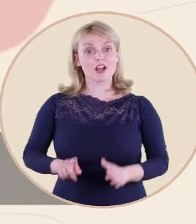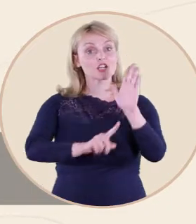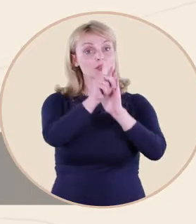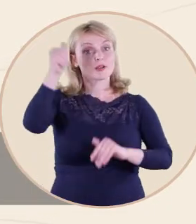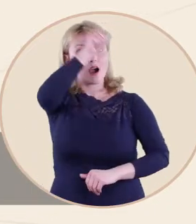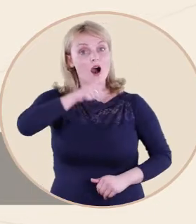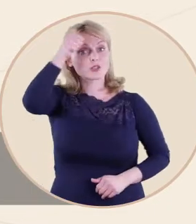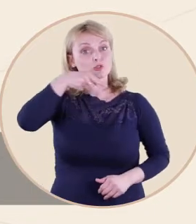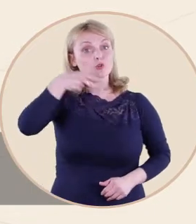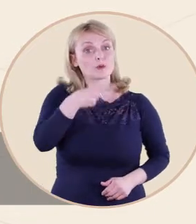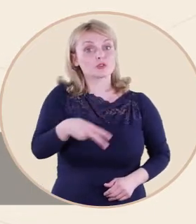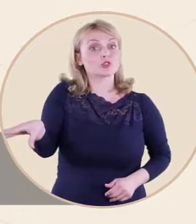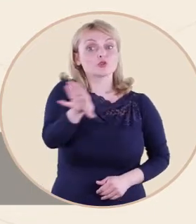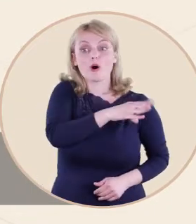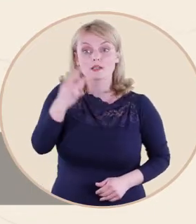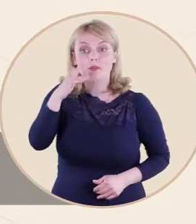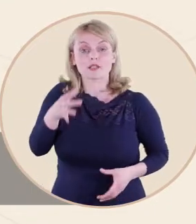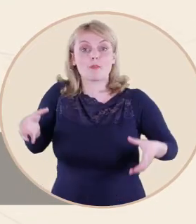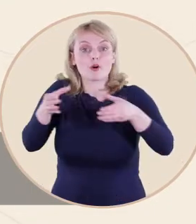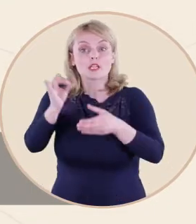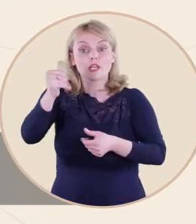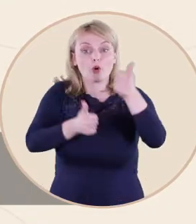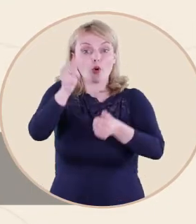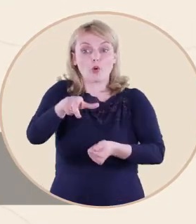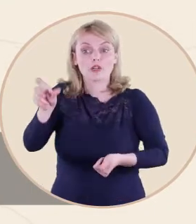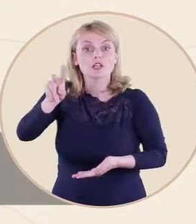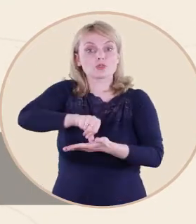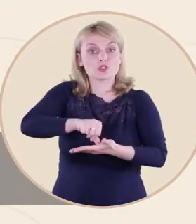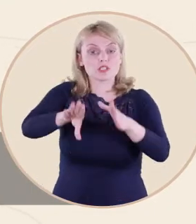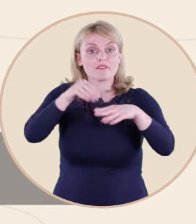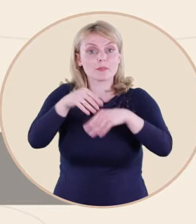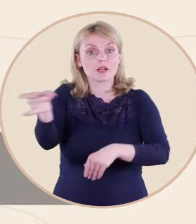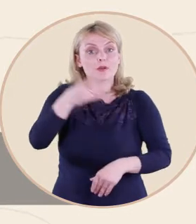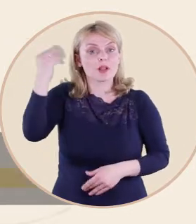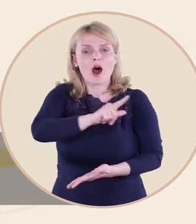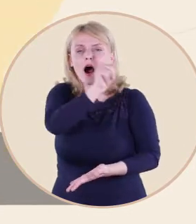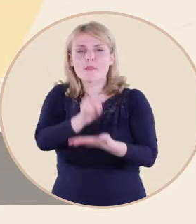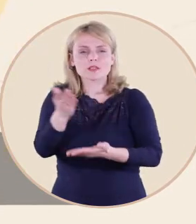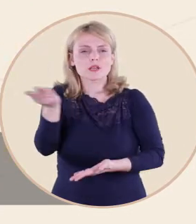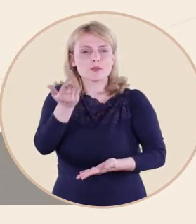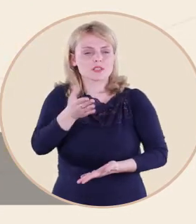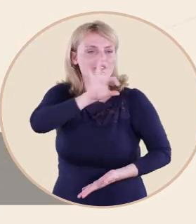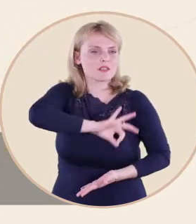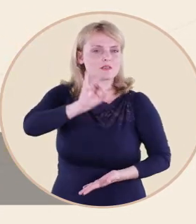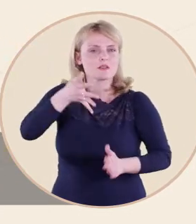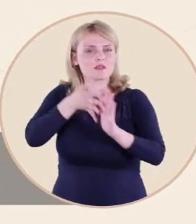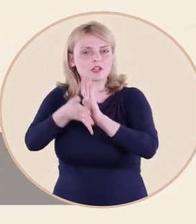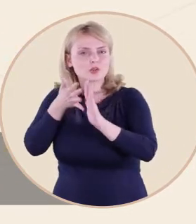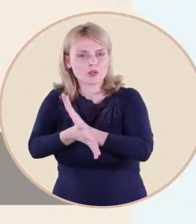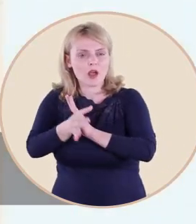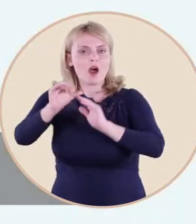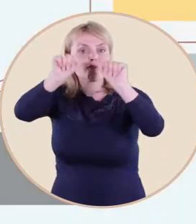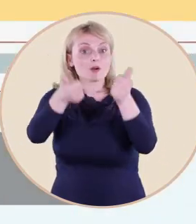Începând cu 2020, toate partidile politice și concurenții electorali din Republica Moldova sunt obligați să raporteze veniturile și